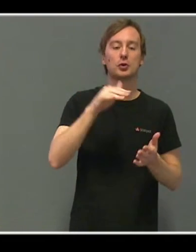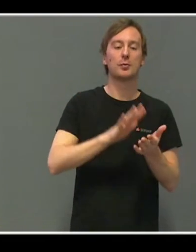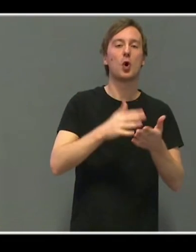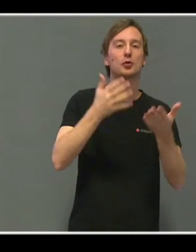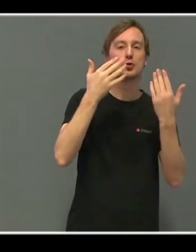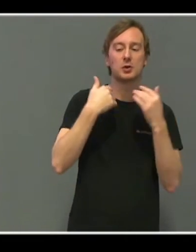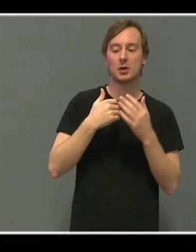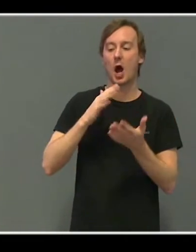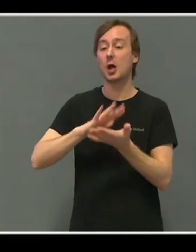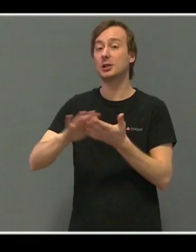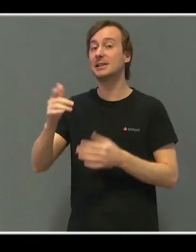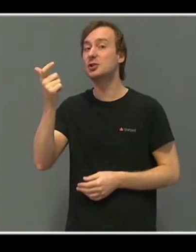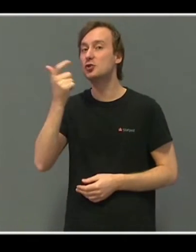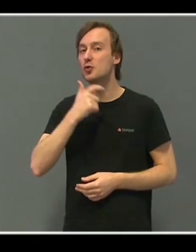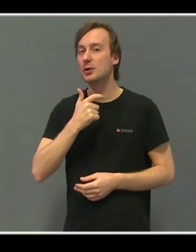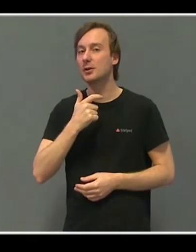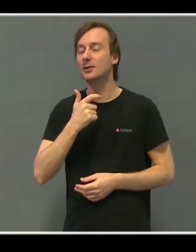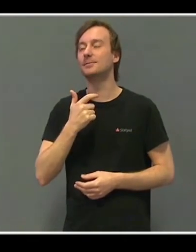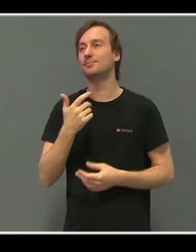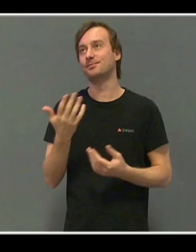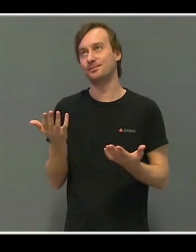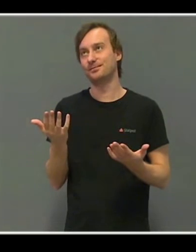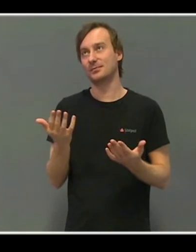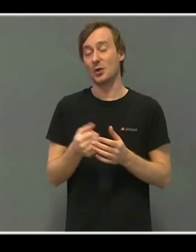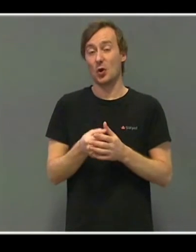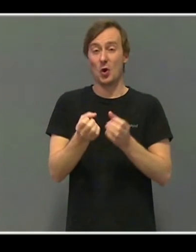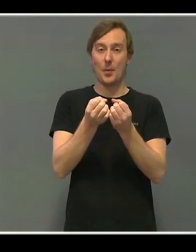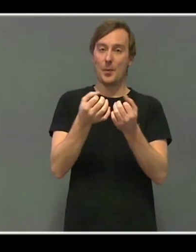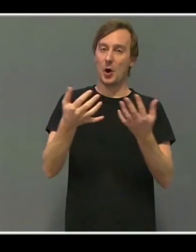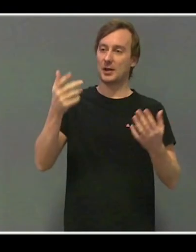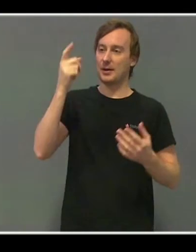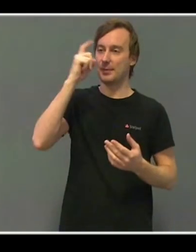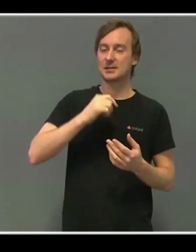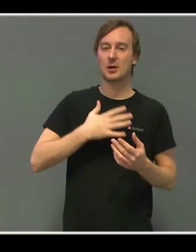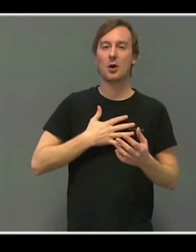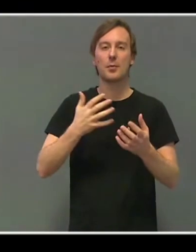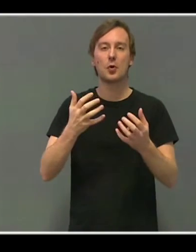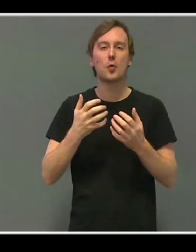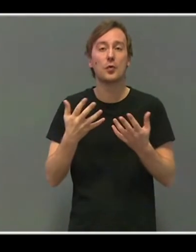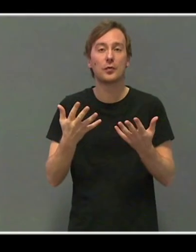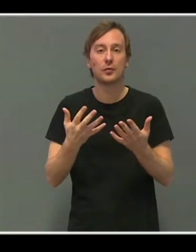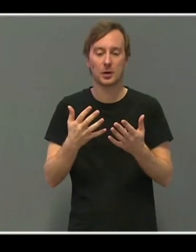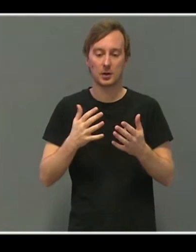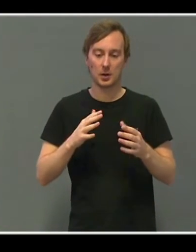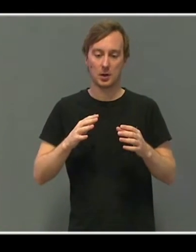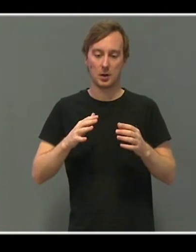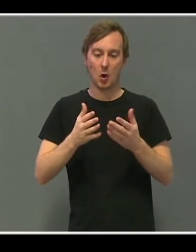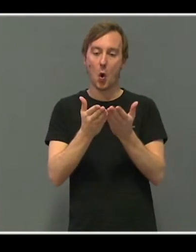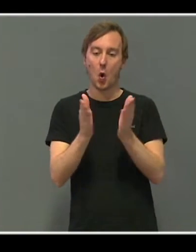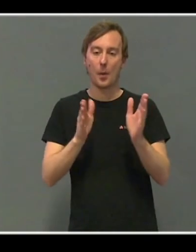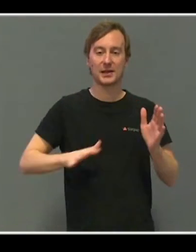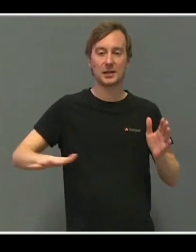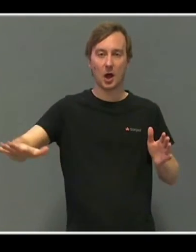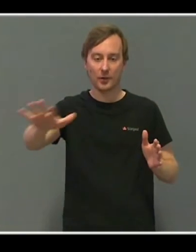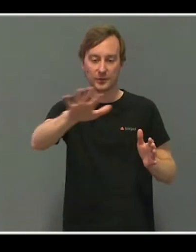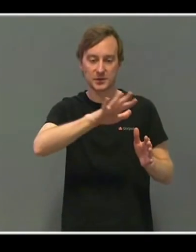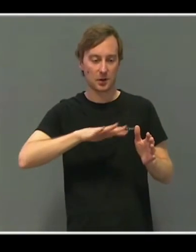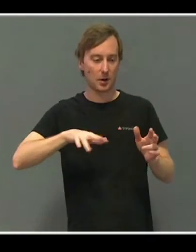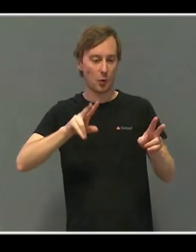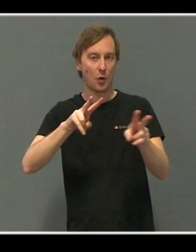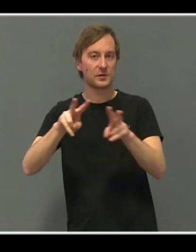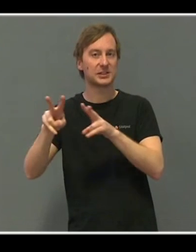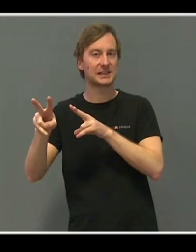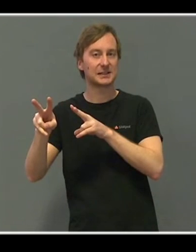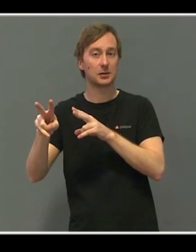da vet man jo det at veldig mange mennesker har behov for åpne landskap og ha oversikt. Og gutten vi så i filmen også sa det